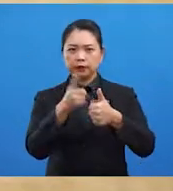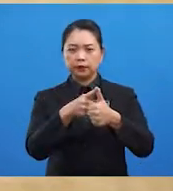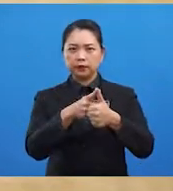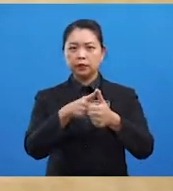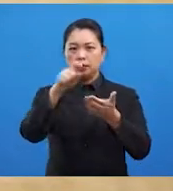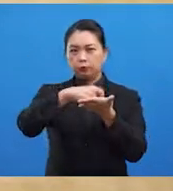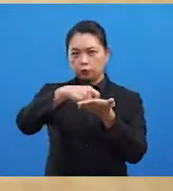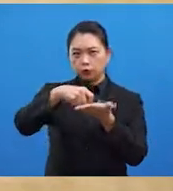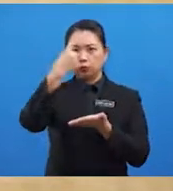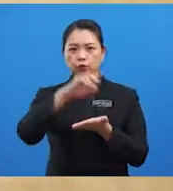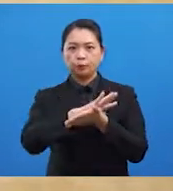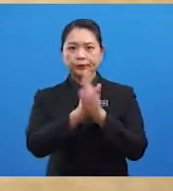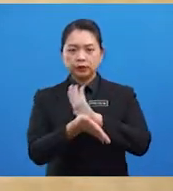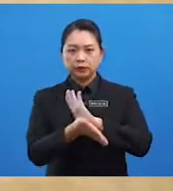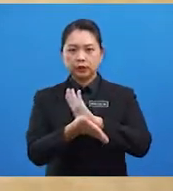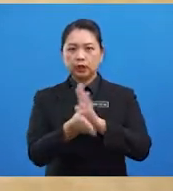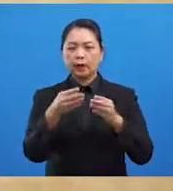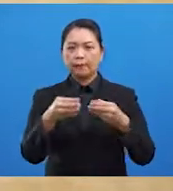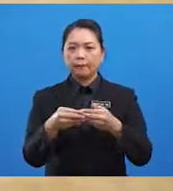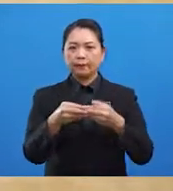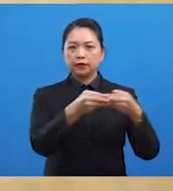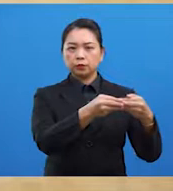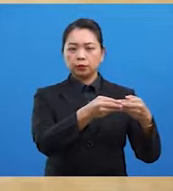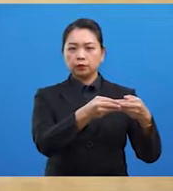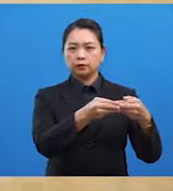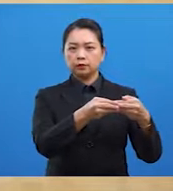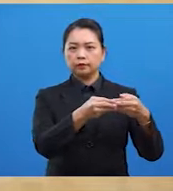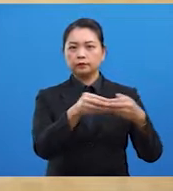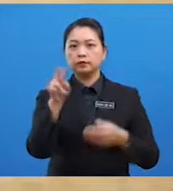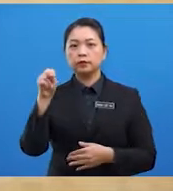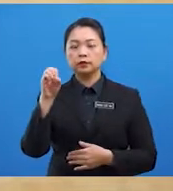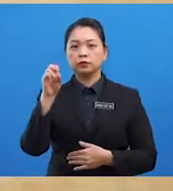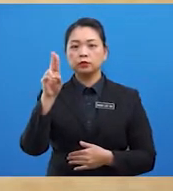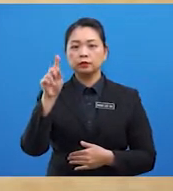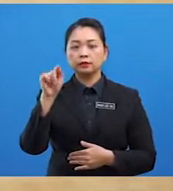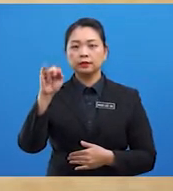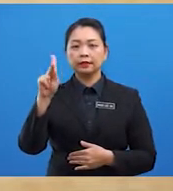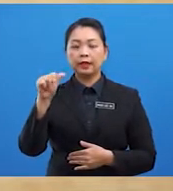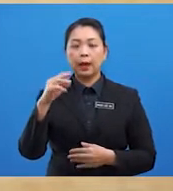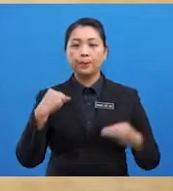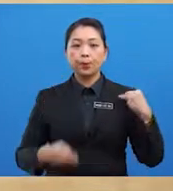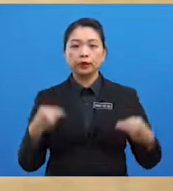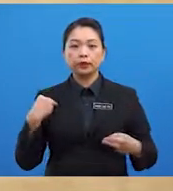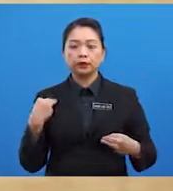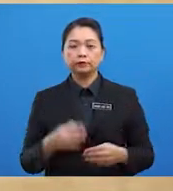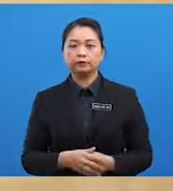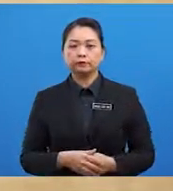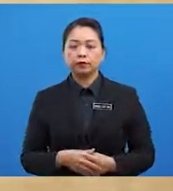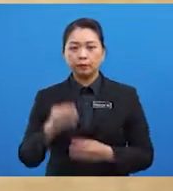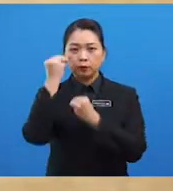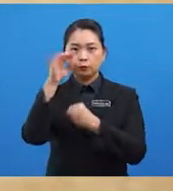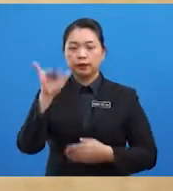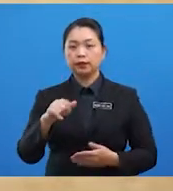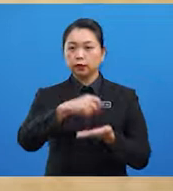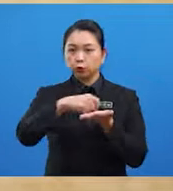menulis untuk menjadi panduan nautika modern Butir-butir yang ditulis oleh Ibn